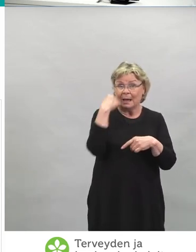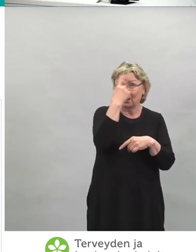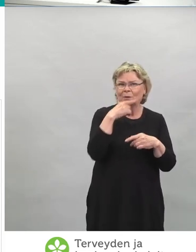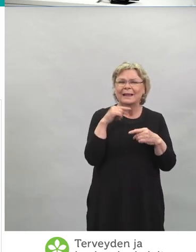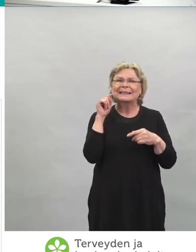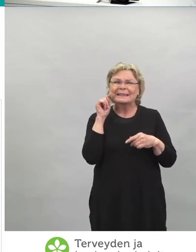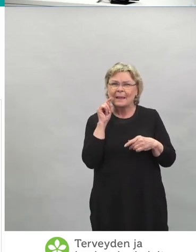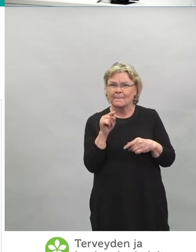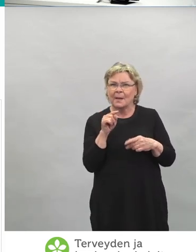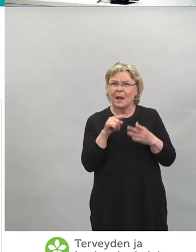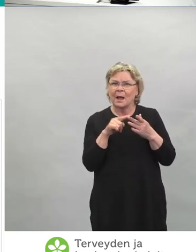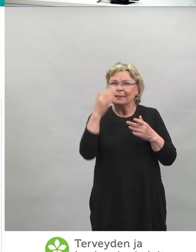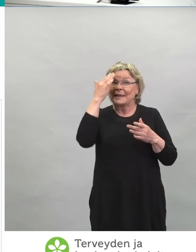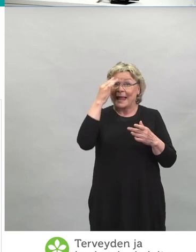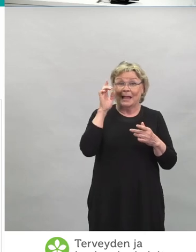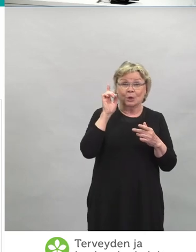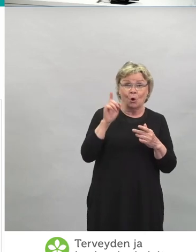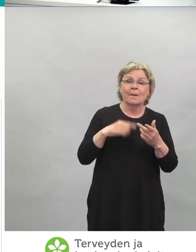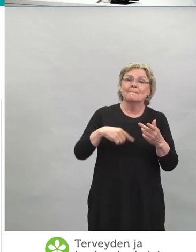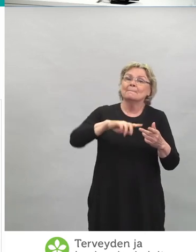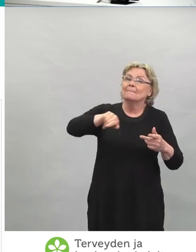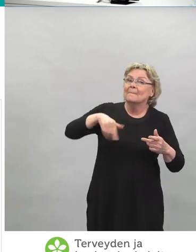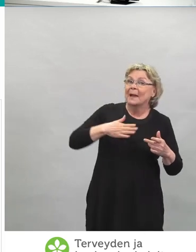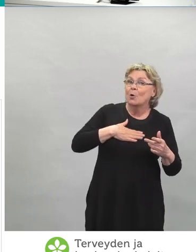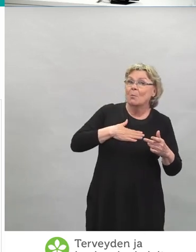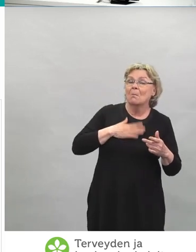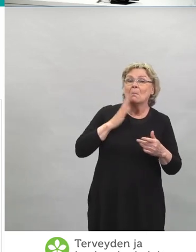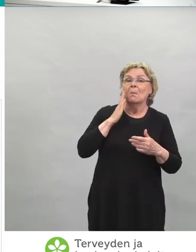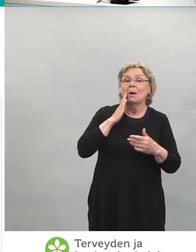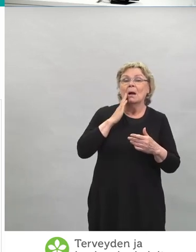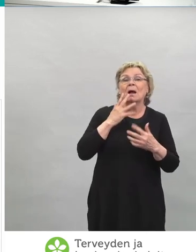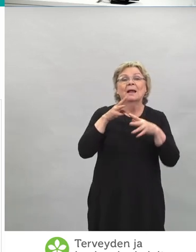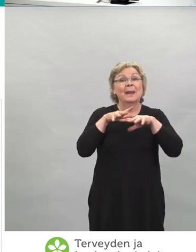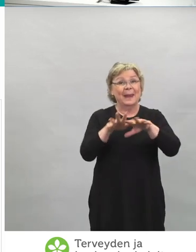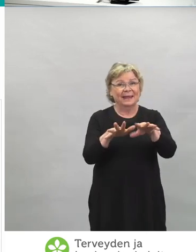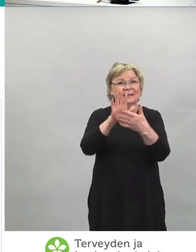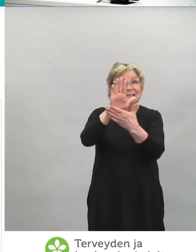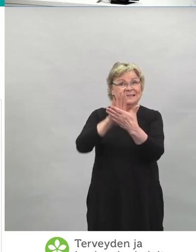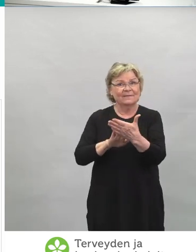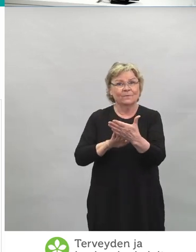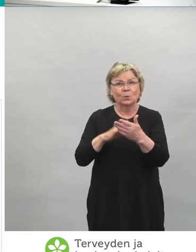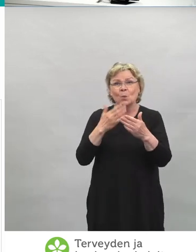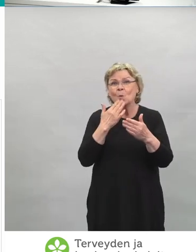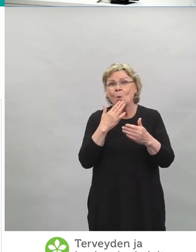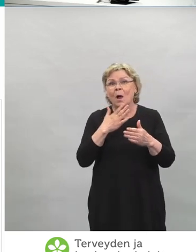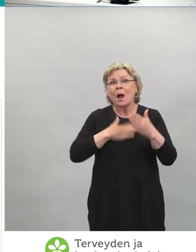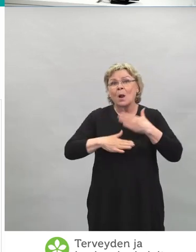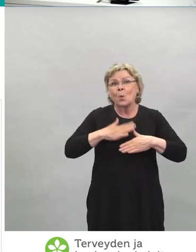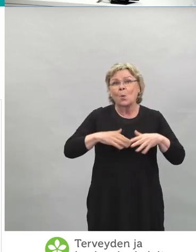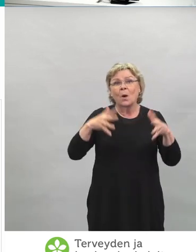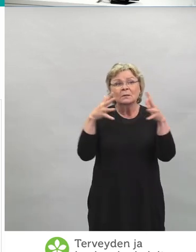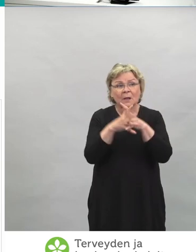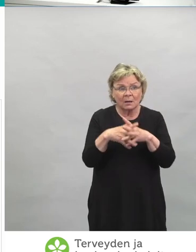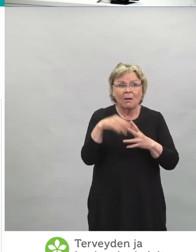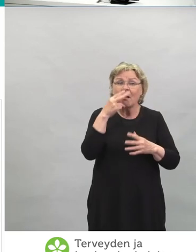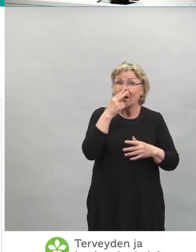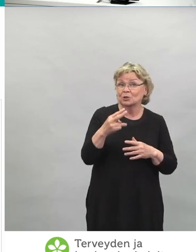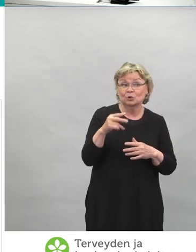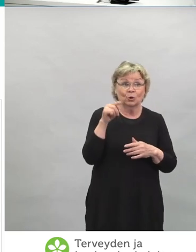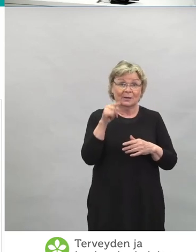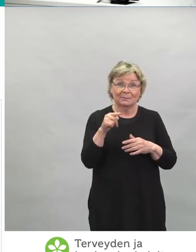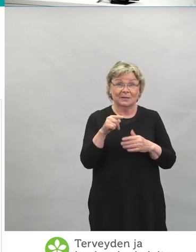tietoa, joka suoraan on löydettävissä meidän nettisivuilla, ja ne, jotka haluavat sitä tarkemmin käydä katsomassa, niin suosittelen menemään sinne.